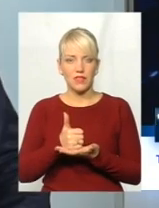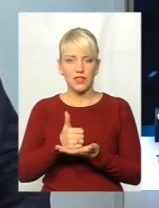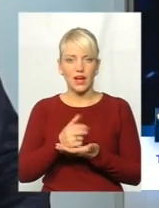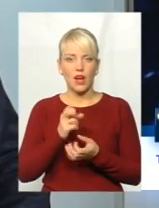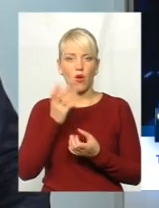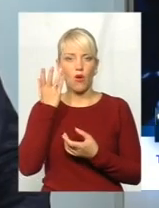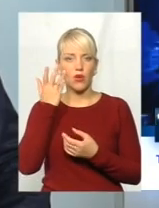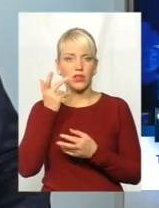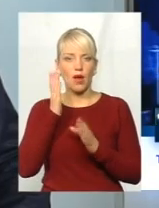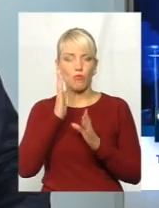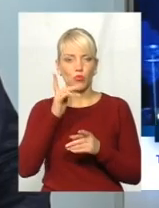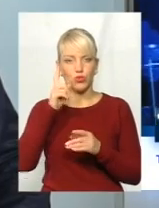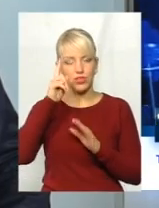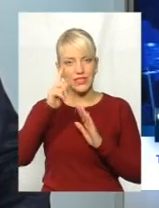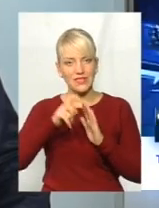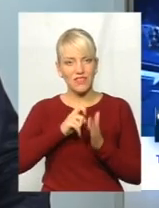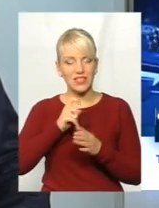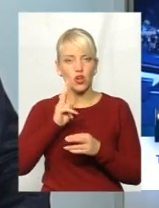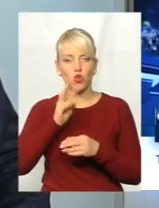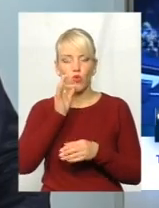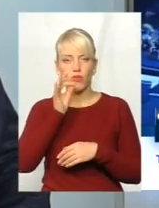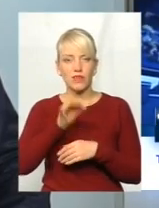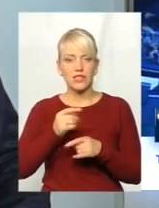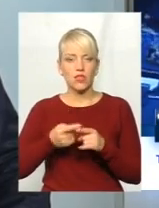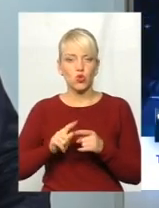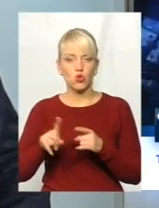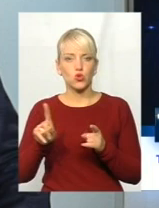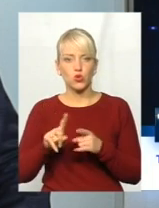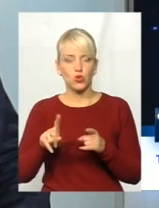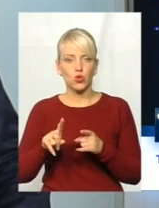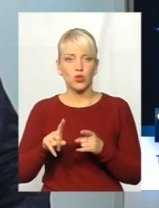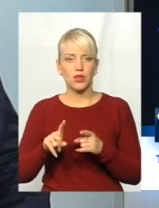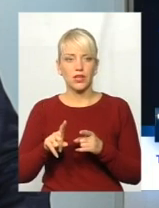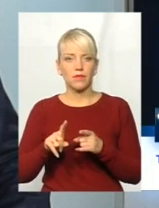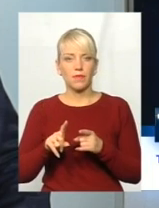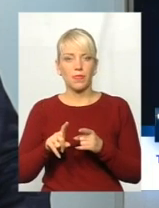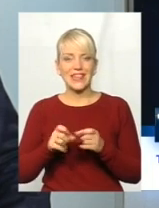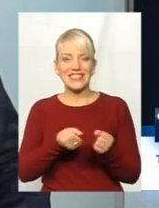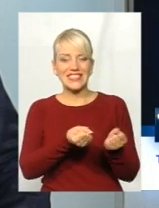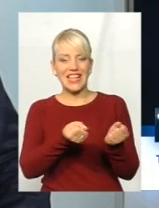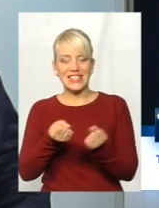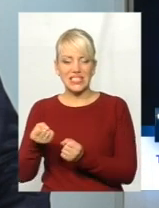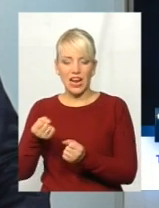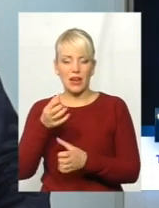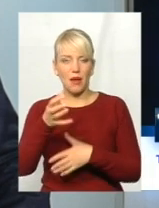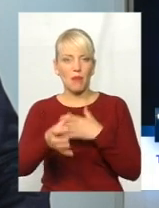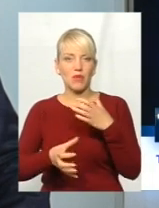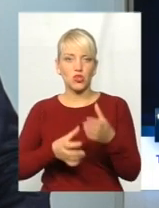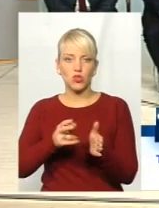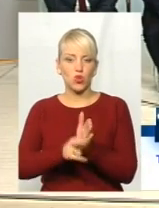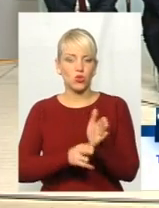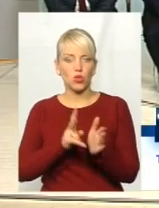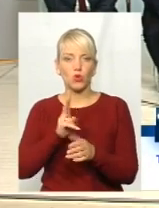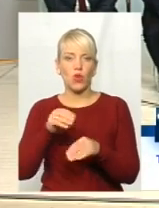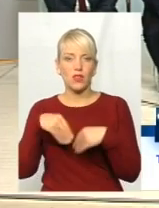Коли буде відповідно, хто відповідає за те, що задержали міжнародний пояс? Хто дав команду до сих